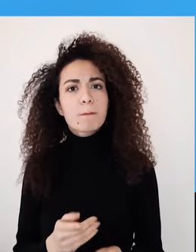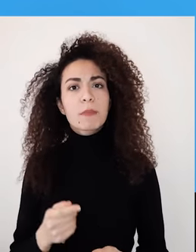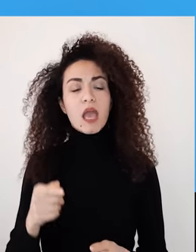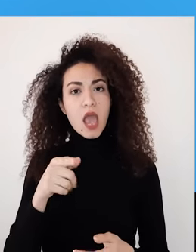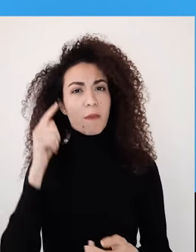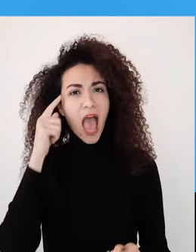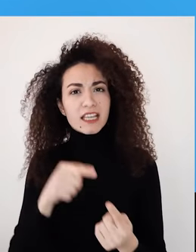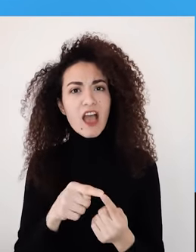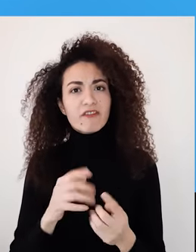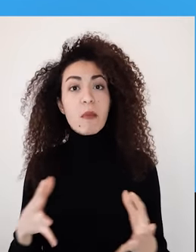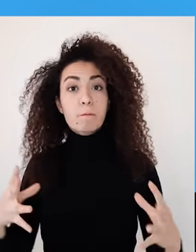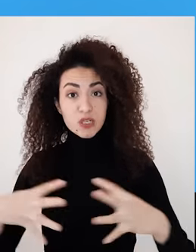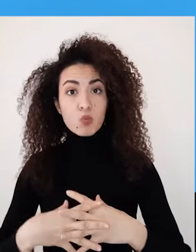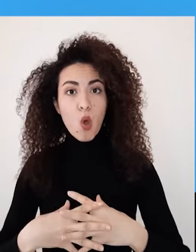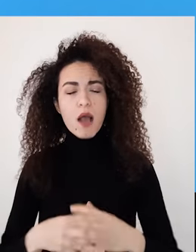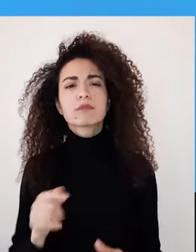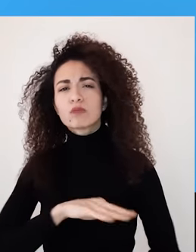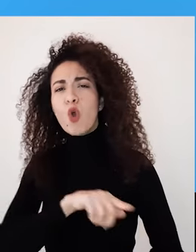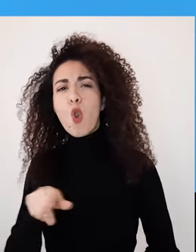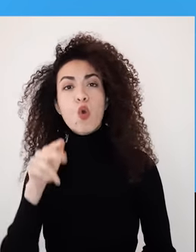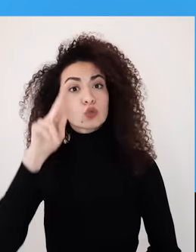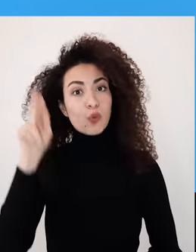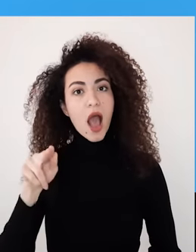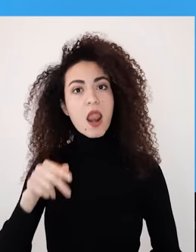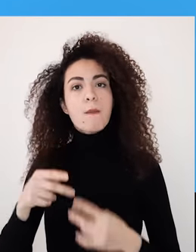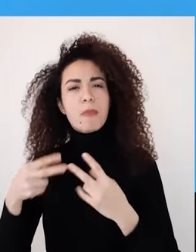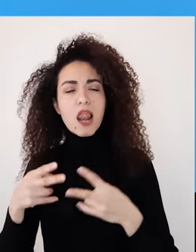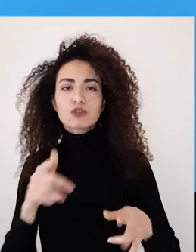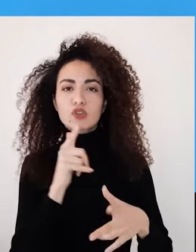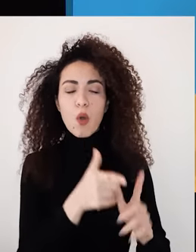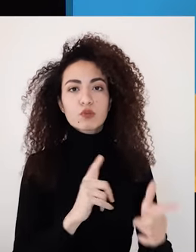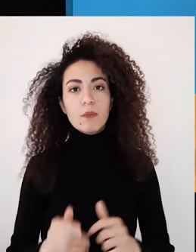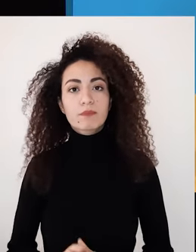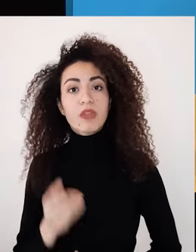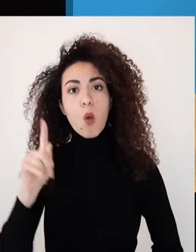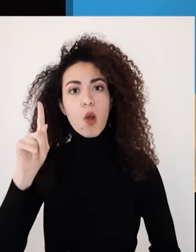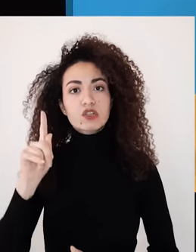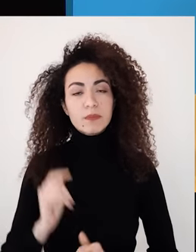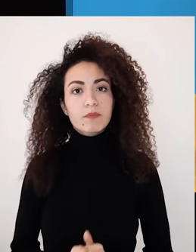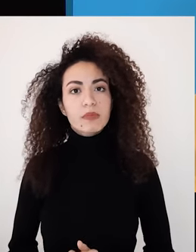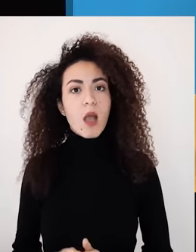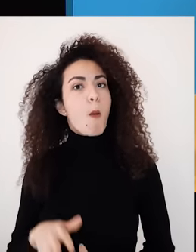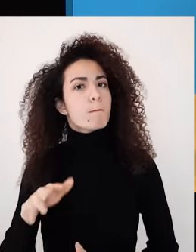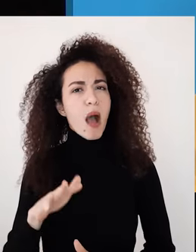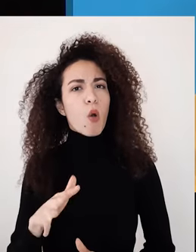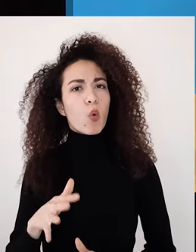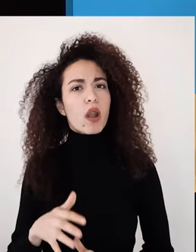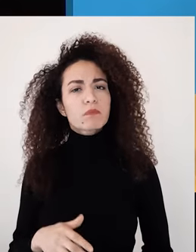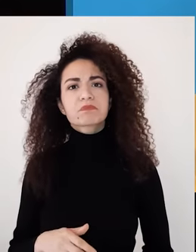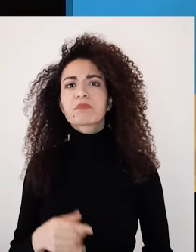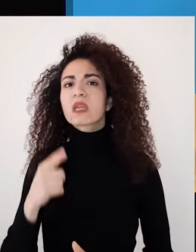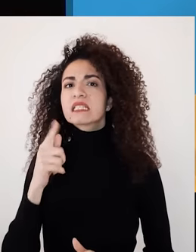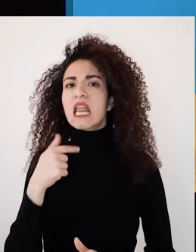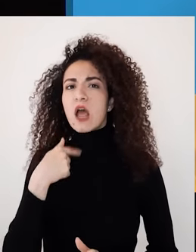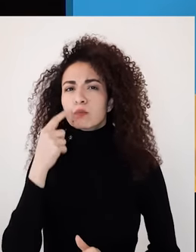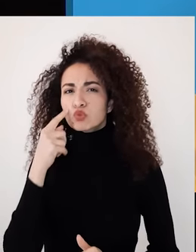معنى إلك؟ إذن، هل مجموعة من الأسئلة رح نقوم بتفصيلها؟ أولا، هل ممكن لما قد نعتقل